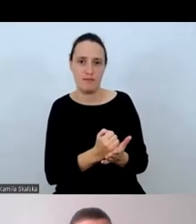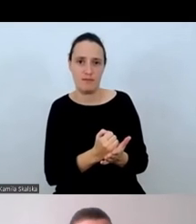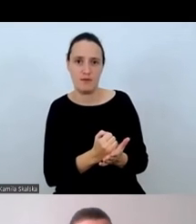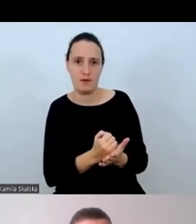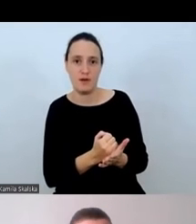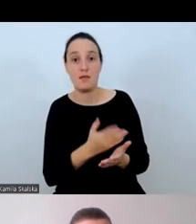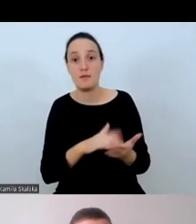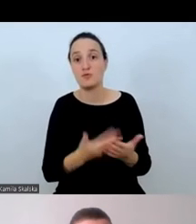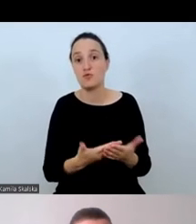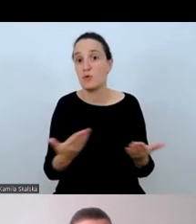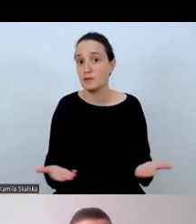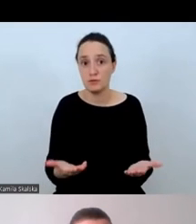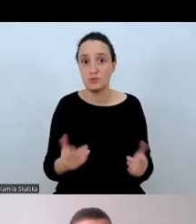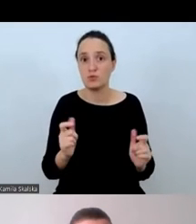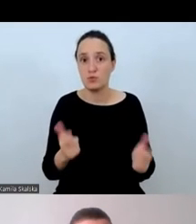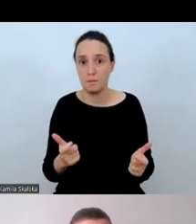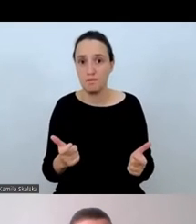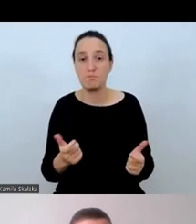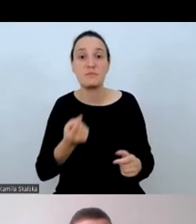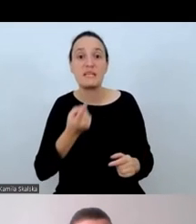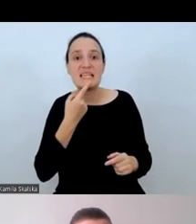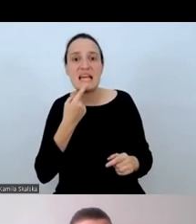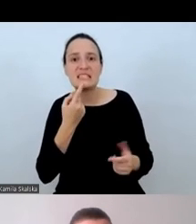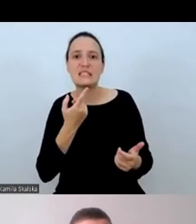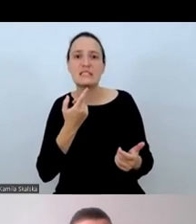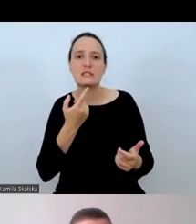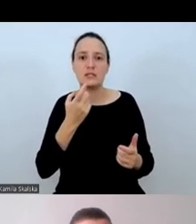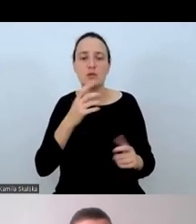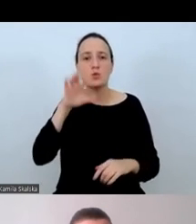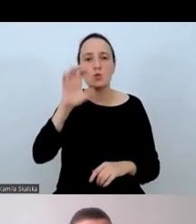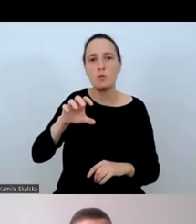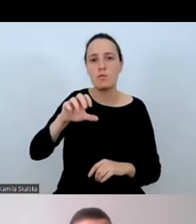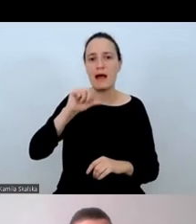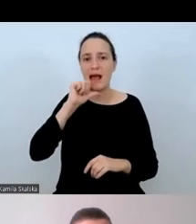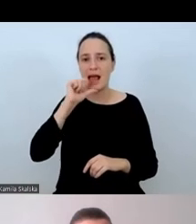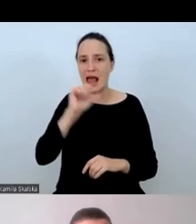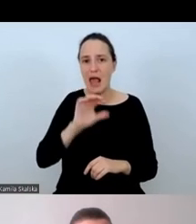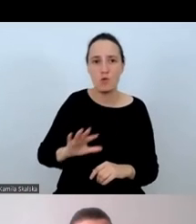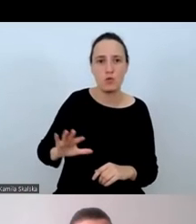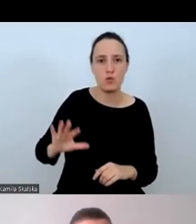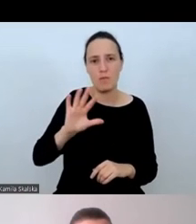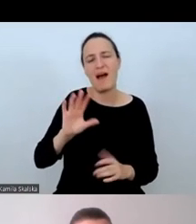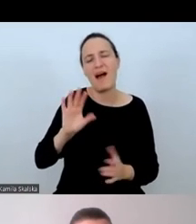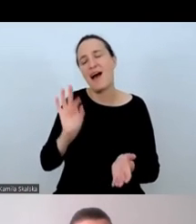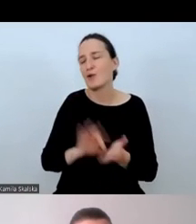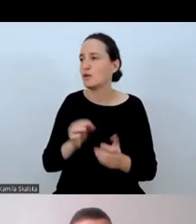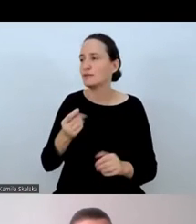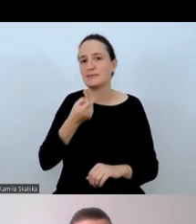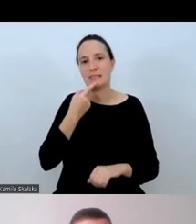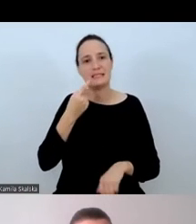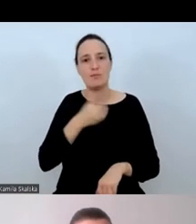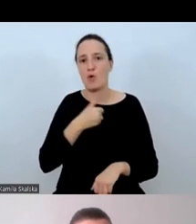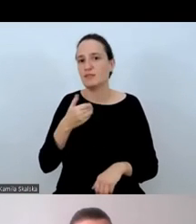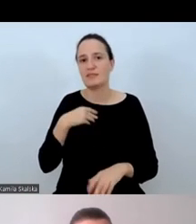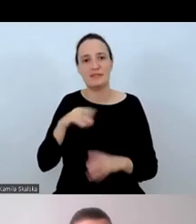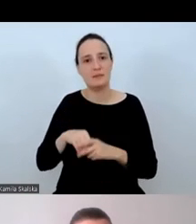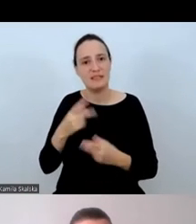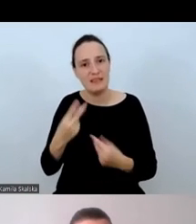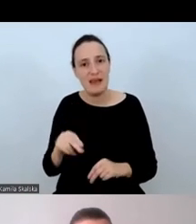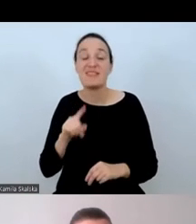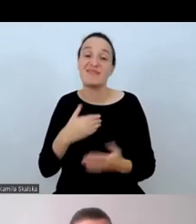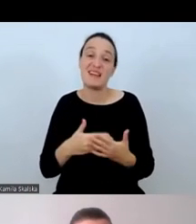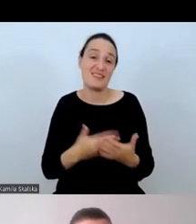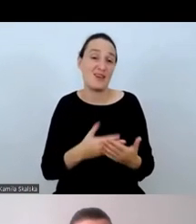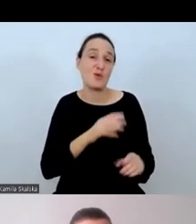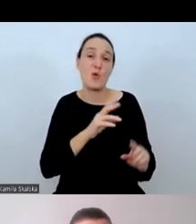na przykład języków europejskich. Niestety nie dotyczy on języka polskiego, stąd nasi tłumacze języka polskiego nie mogli